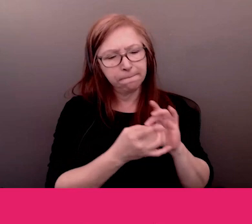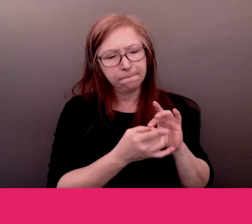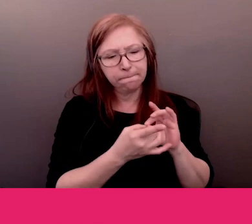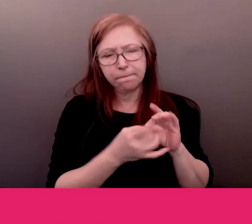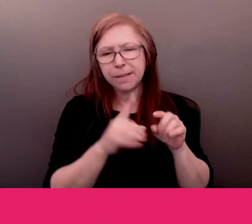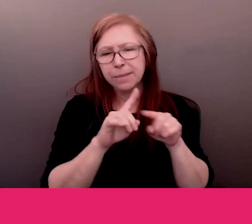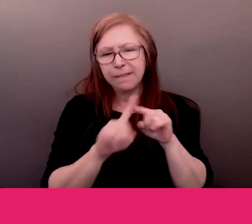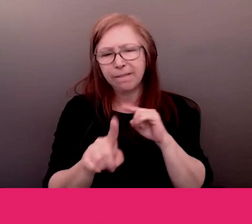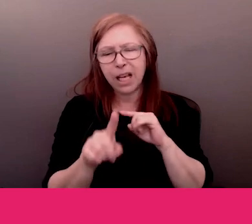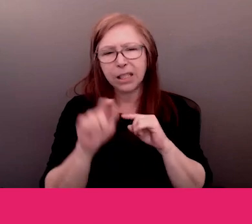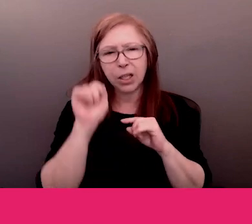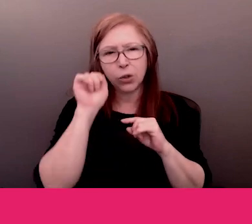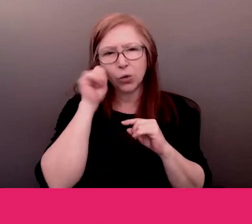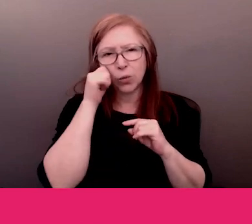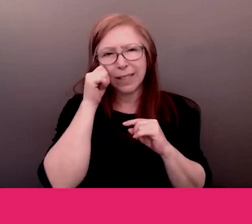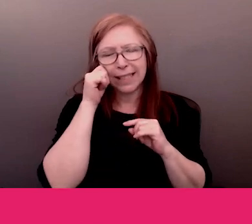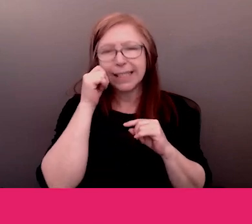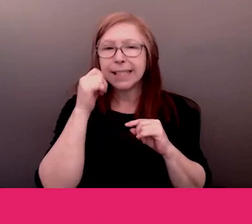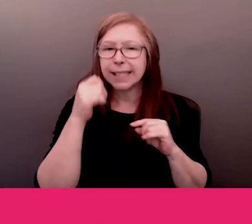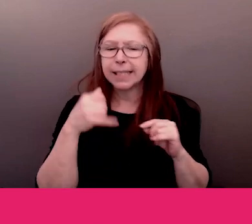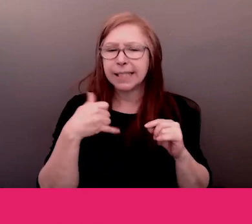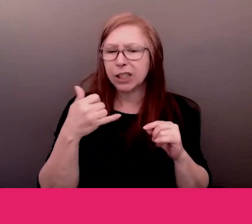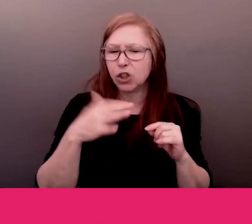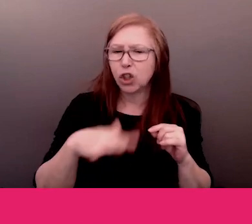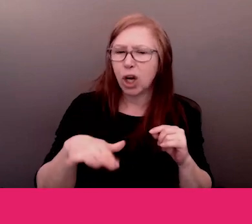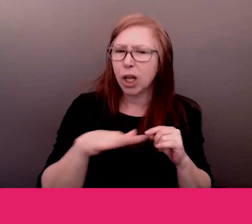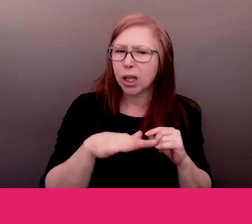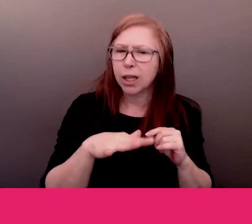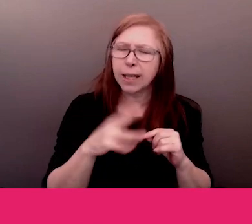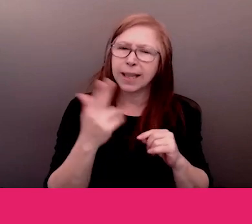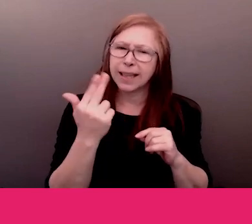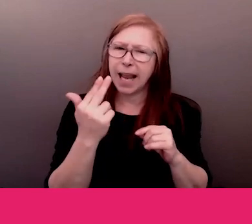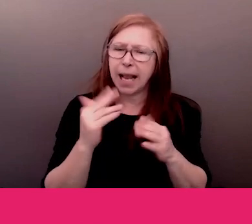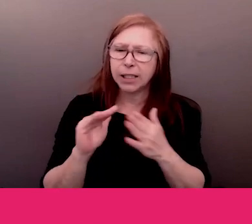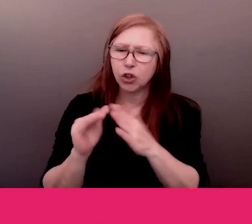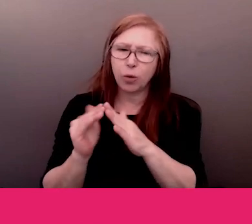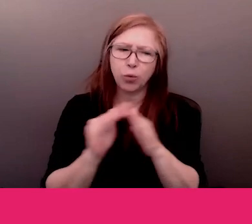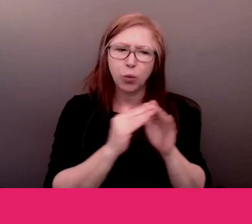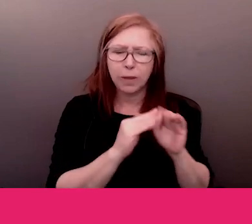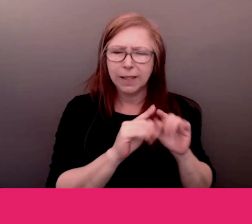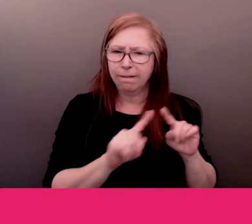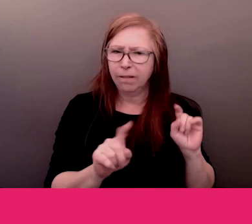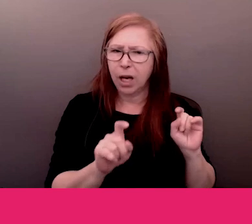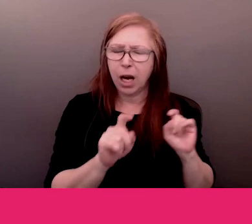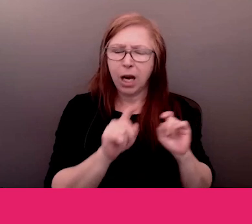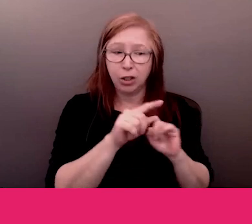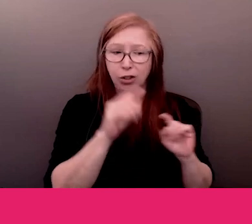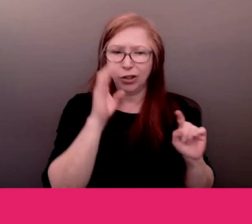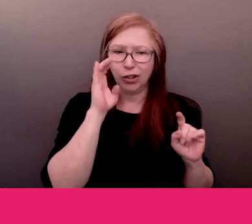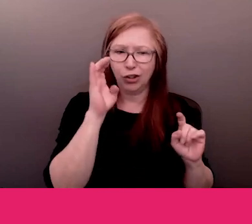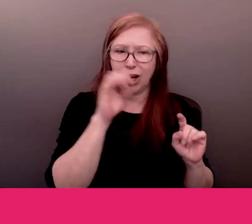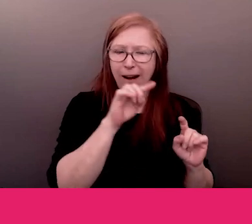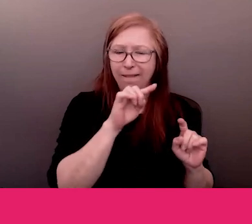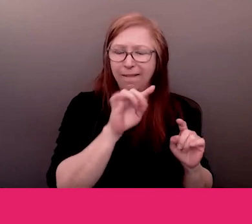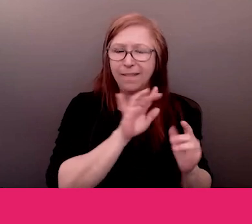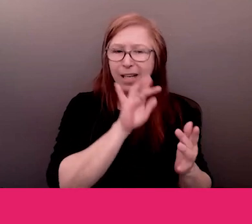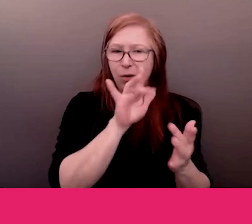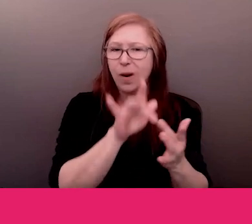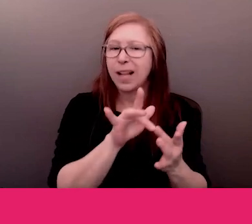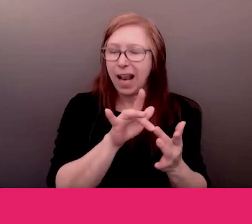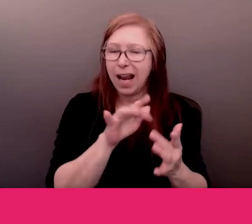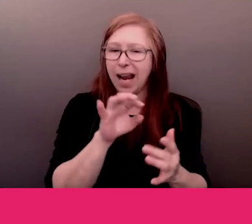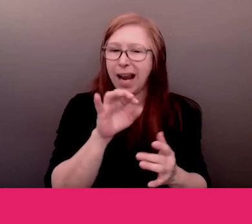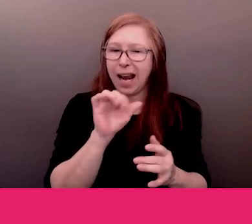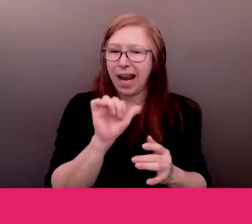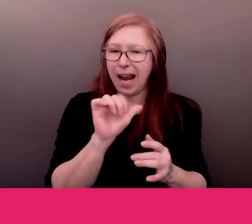donc lorsque je vais clôturer comme j'avais pensé tout à l'heure donc dans mon discours